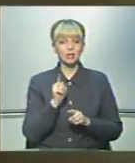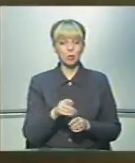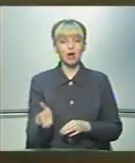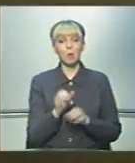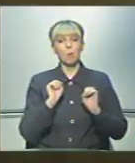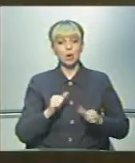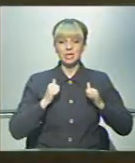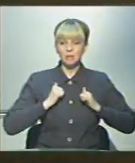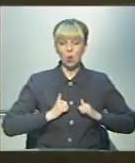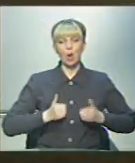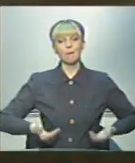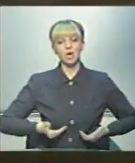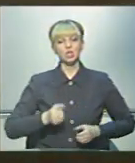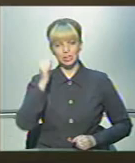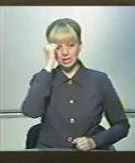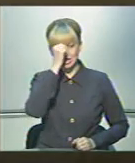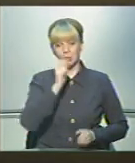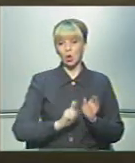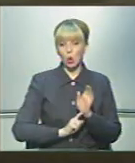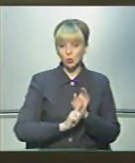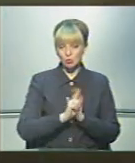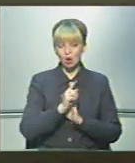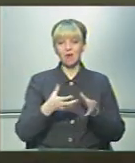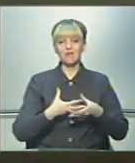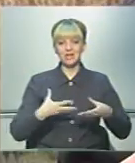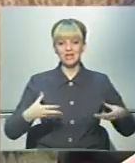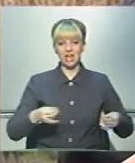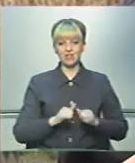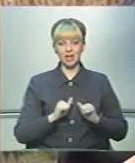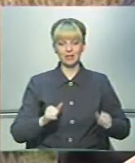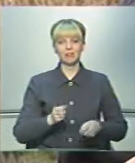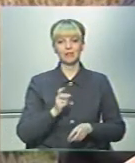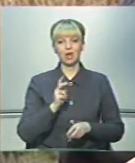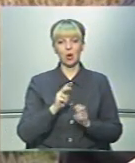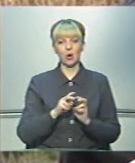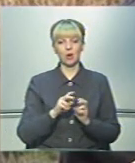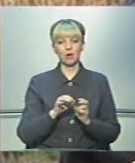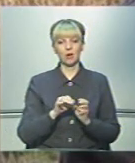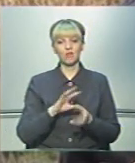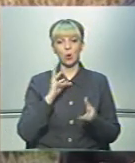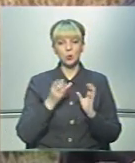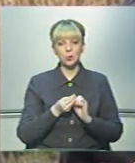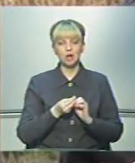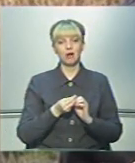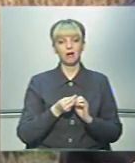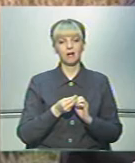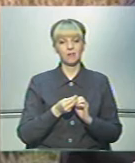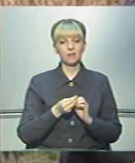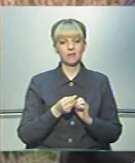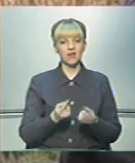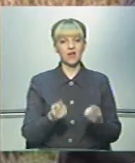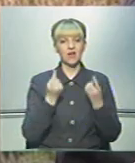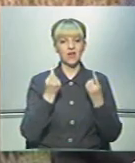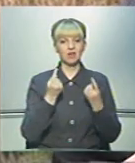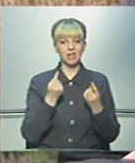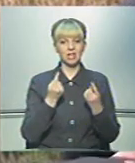аби риба могла спокійно пережити зиму і розпочати весняний нерест. Раканєрство в основному на зимувальних ямах – це великими